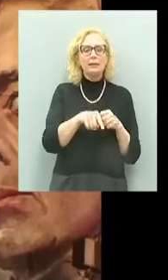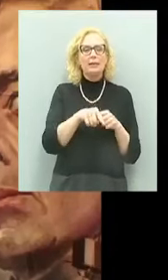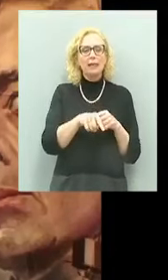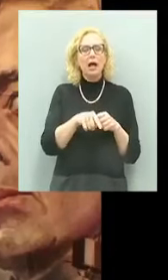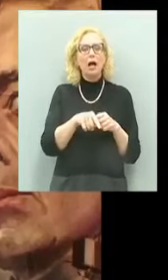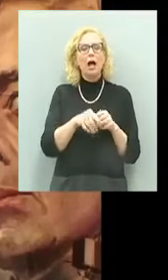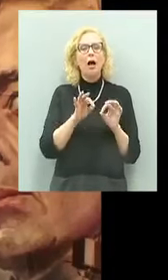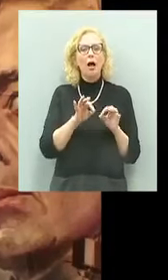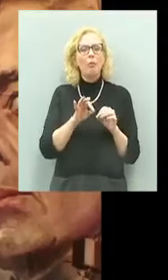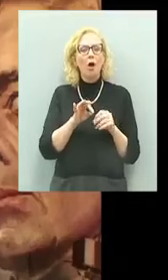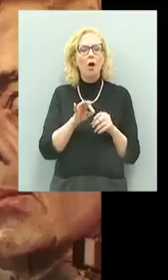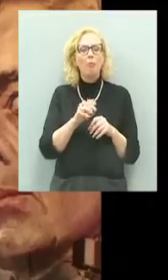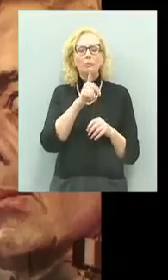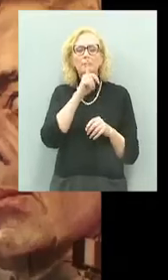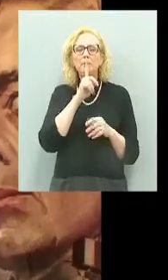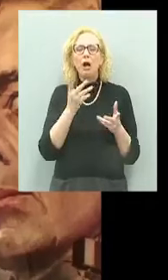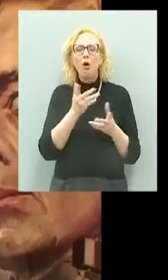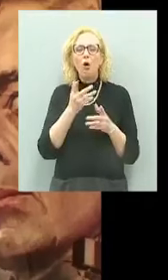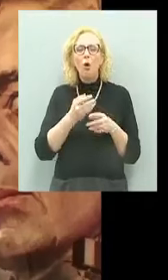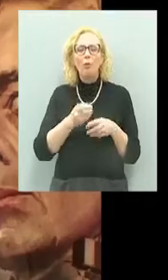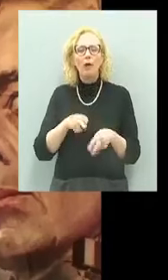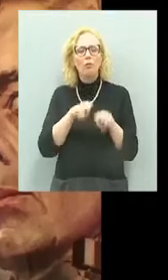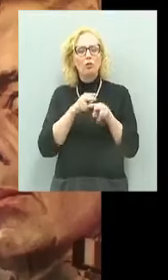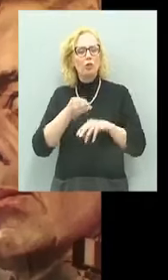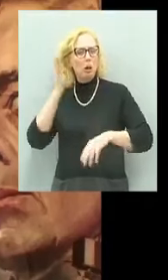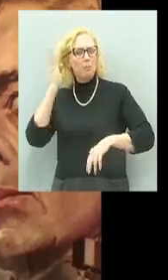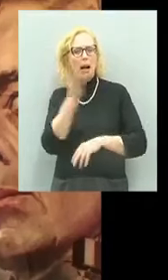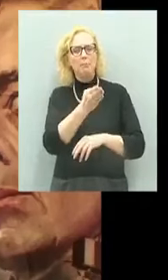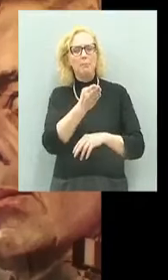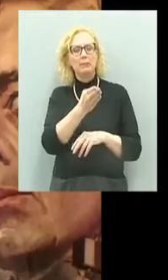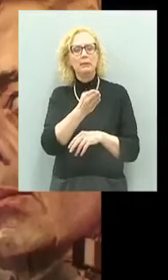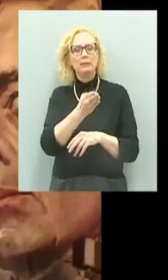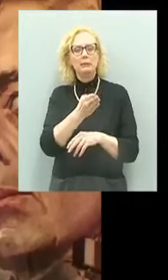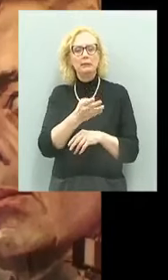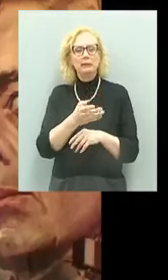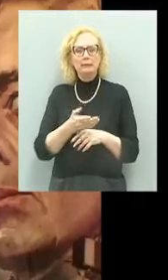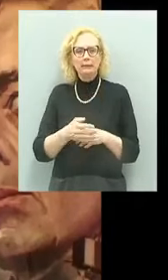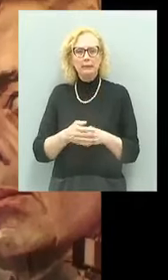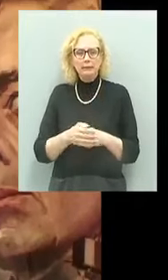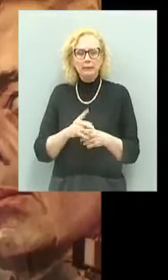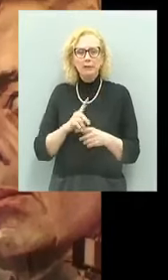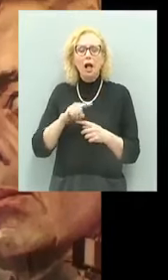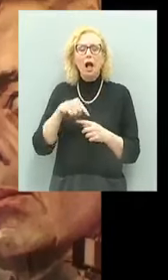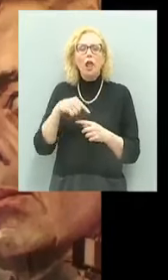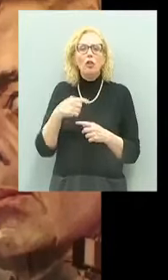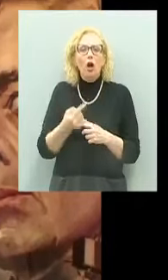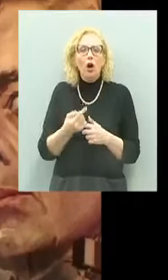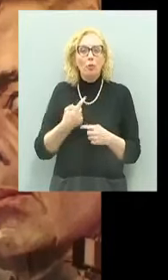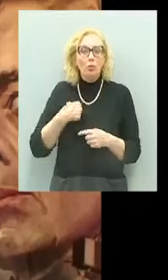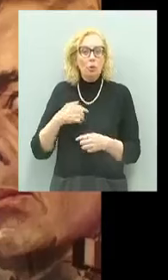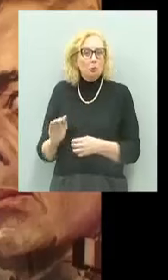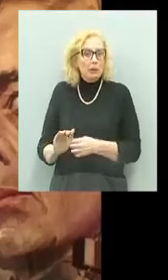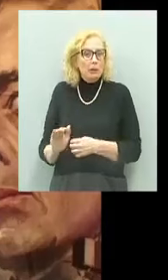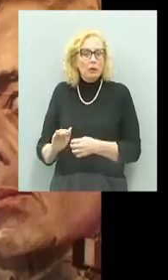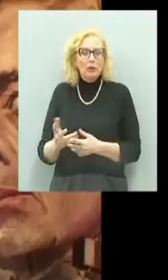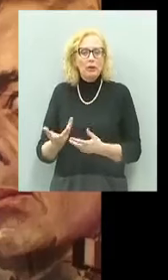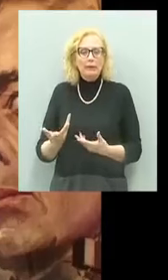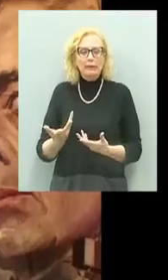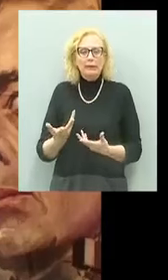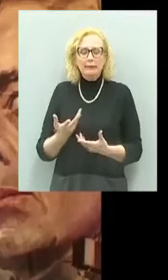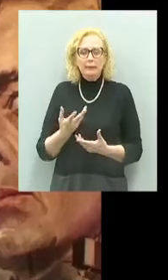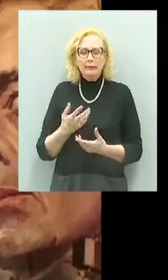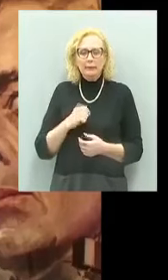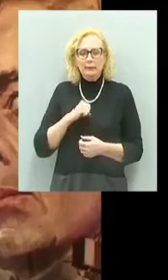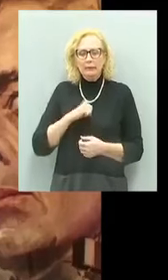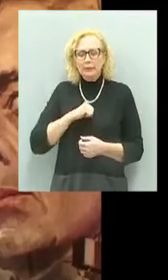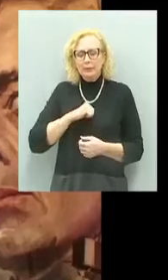fatto tacere, uno l'ha preso il fucile e'ha dato sulla testa, e dopo, io ero piccolino, ecco,